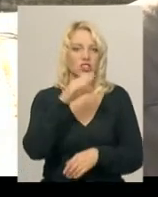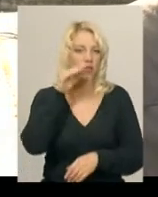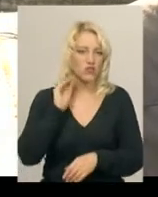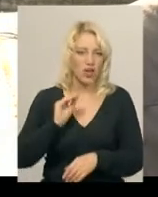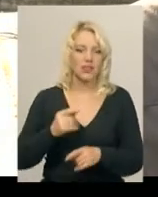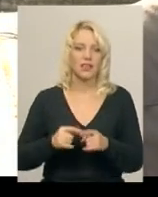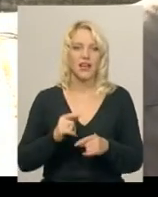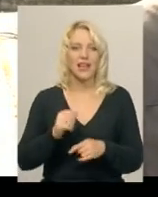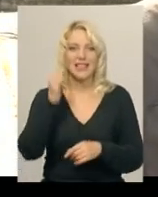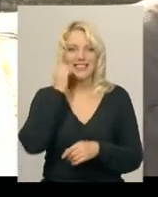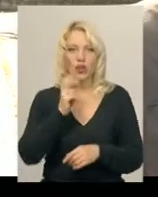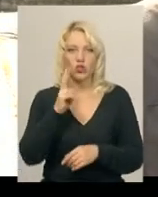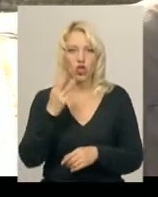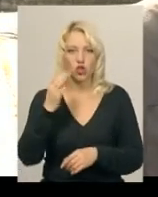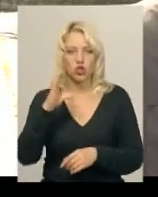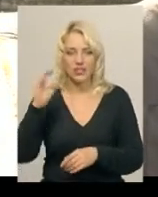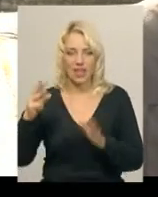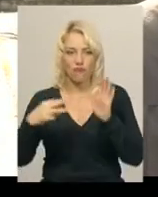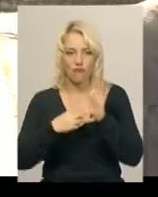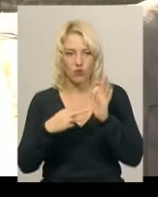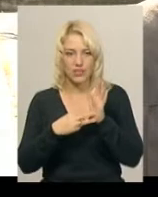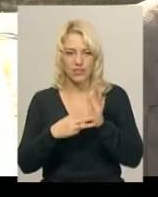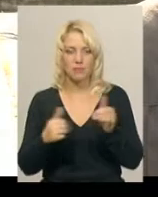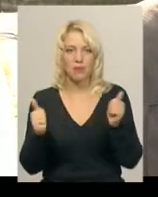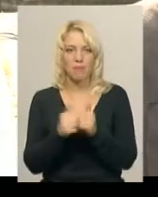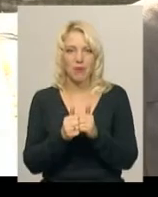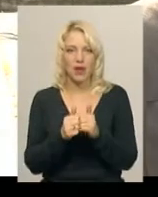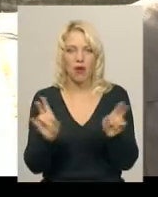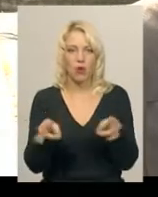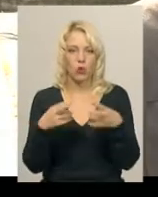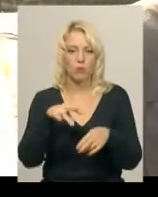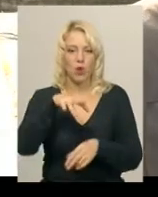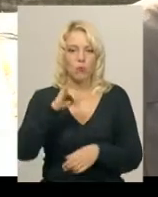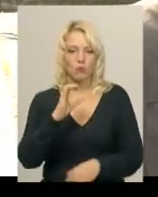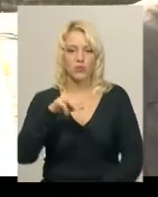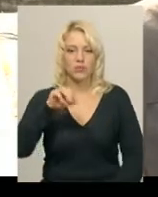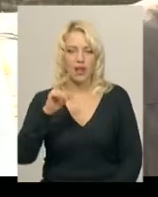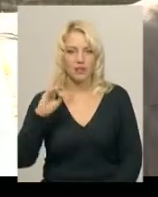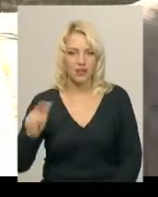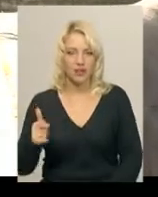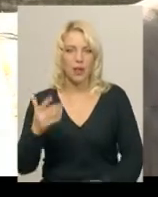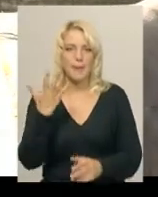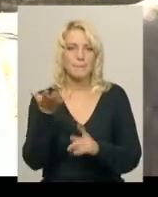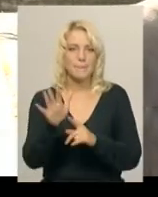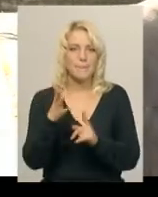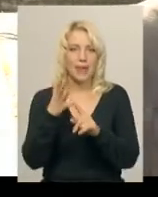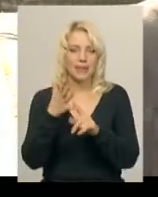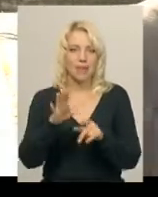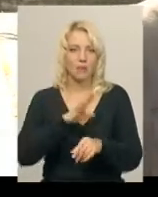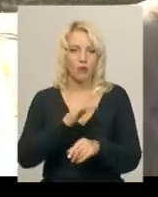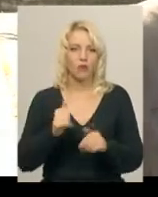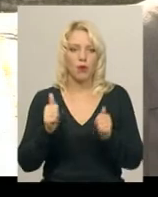Старксіновське шосе 8, підлітковий клуб «Мустанг». П'ятий стіл був встановлений в